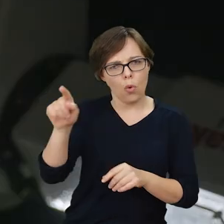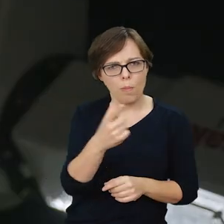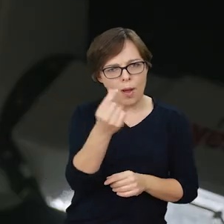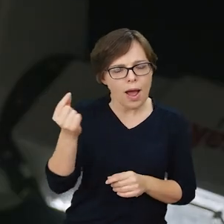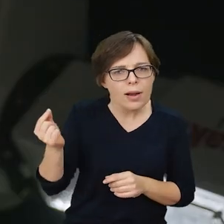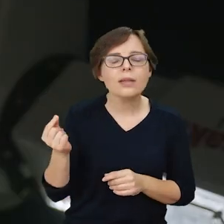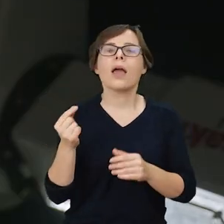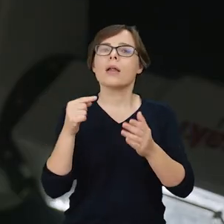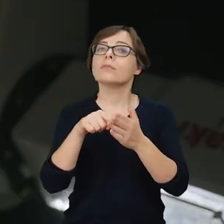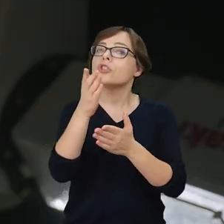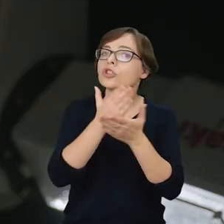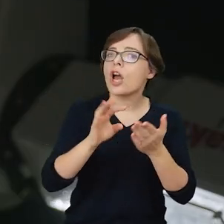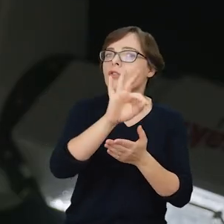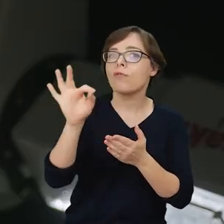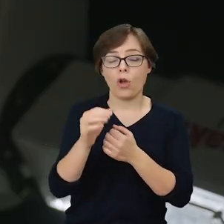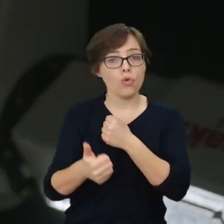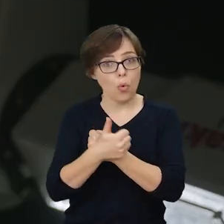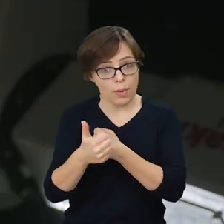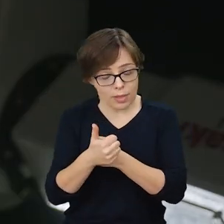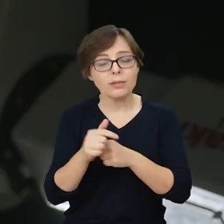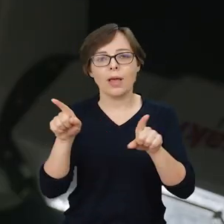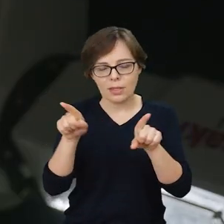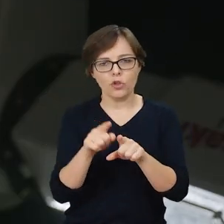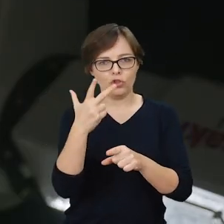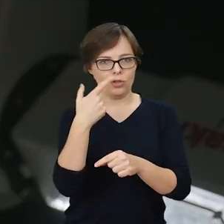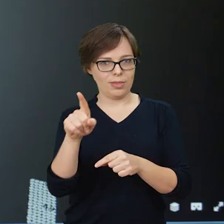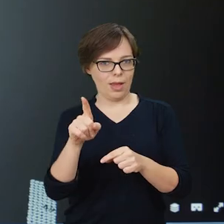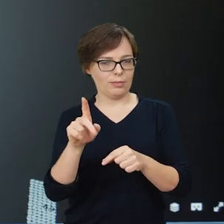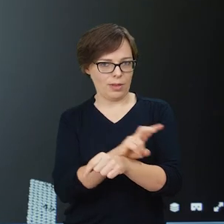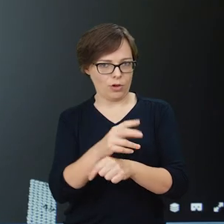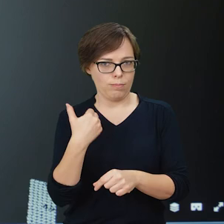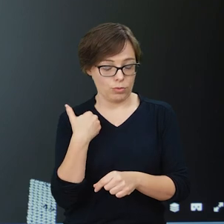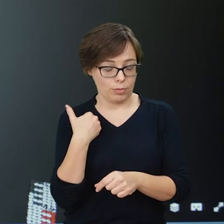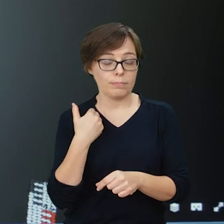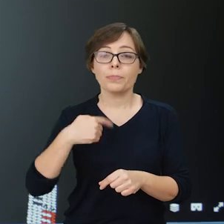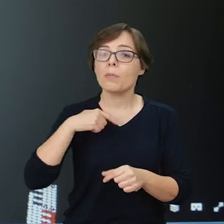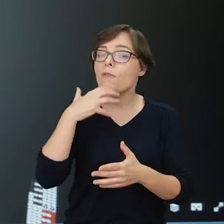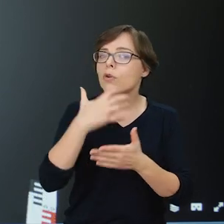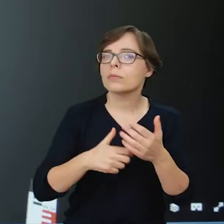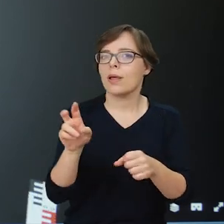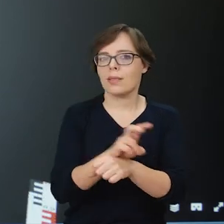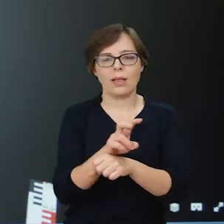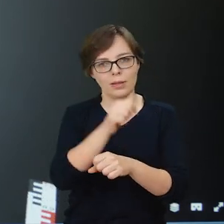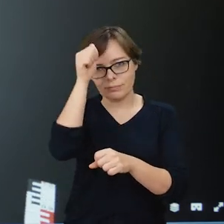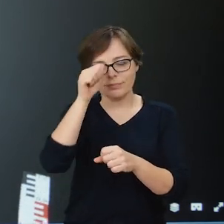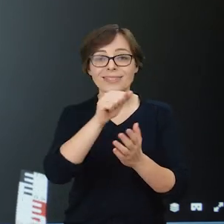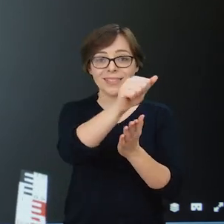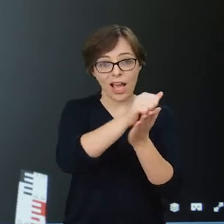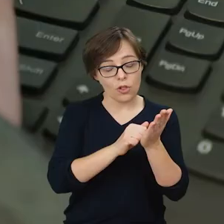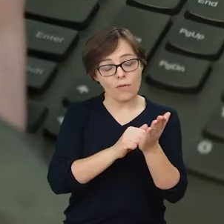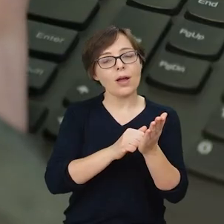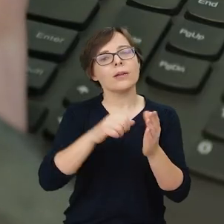projektu zrealizowali przynajmniej część dokumentacji w ramach pomiarów trójwymiarowych. I tutaj zastosowaliśmy zarówno